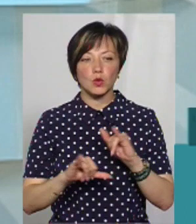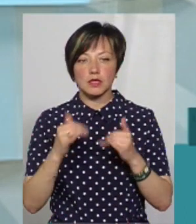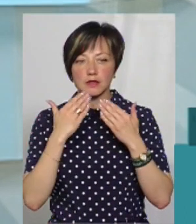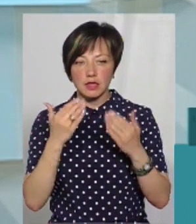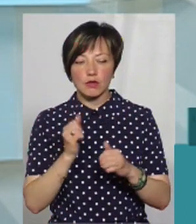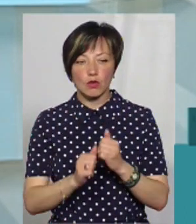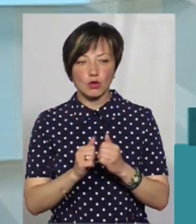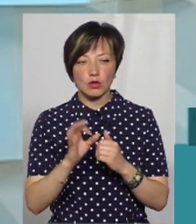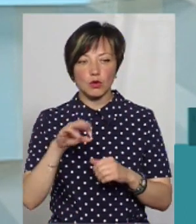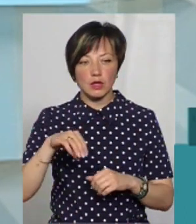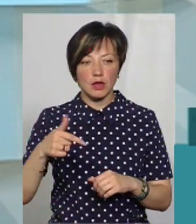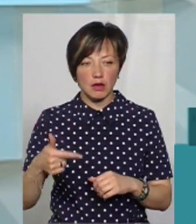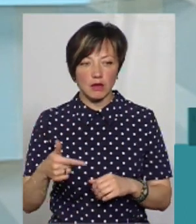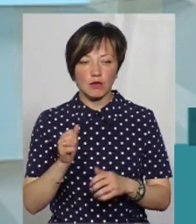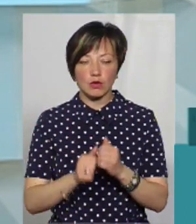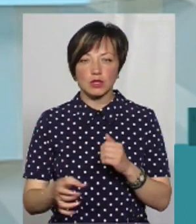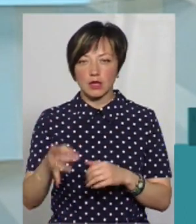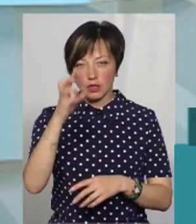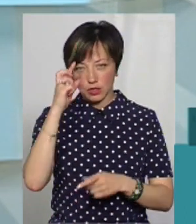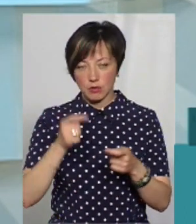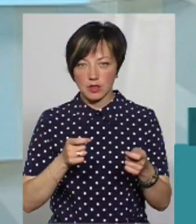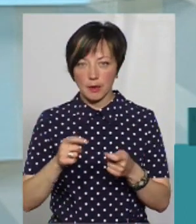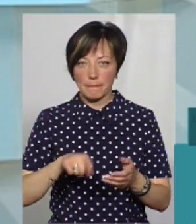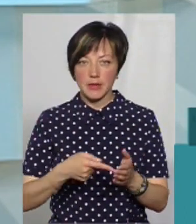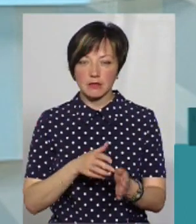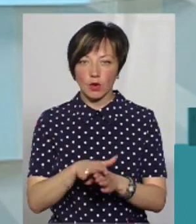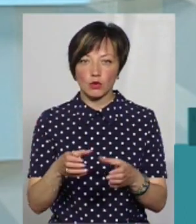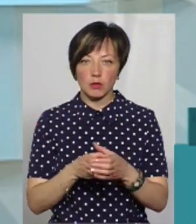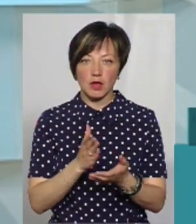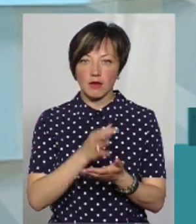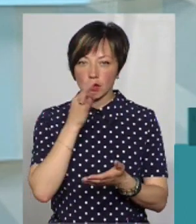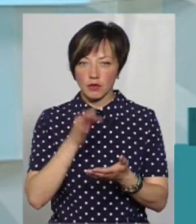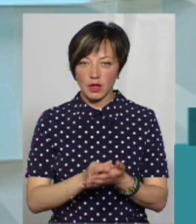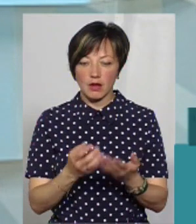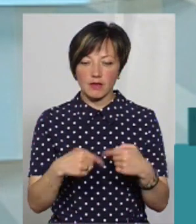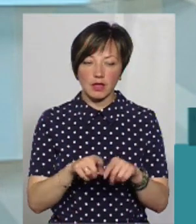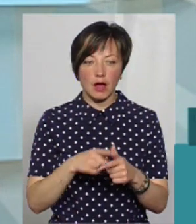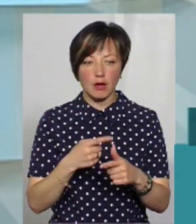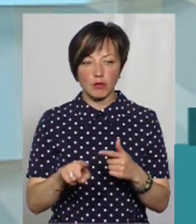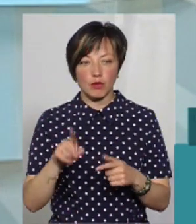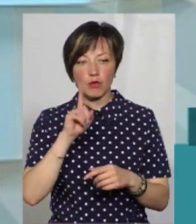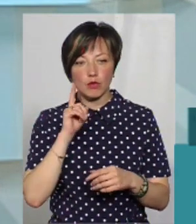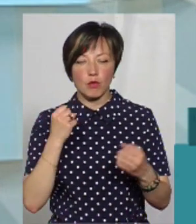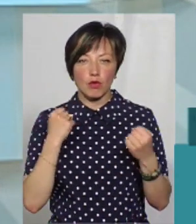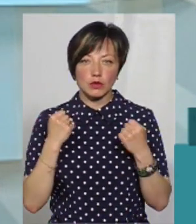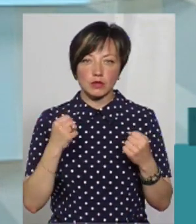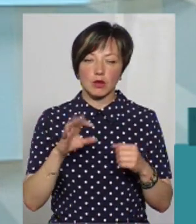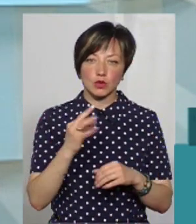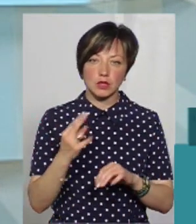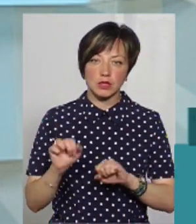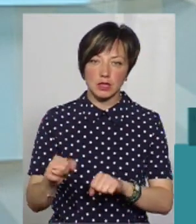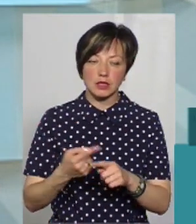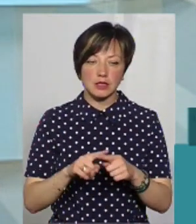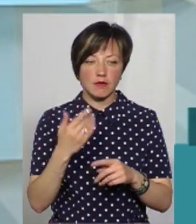звертатися. Це в кожній ОТГ, в кожній райдержадміністрації, міськвиконкомі є відповідальний відділ або освіти, або молоді і спорту, або